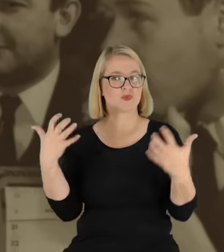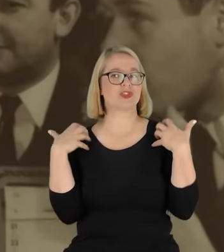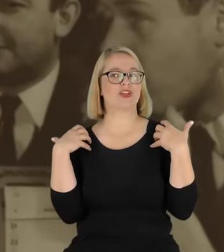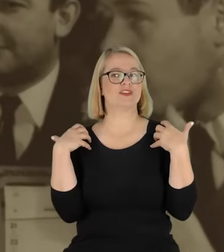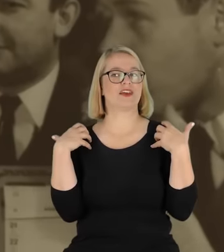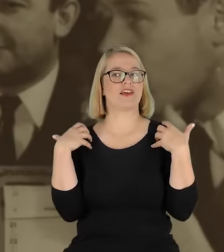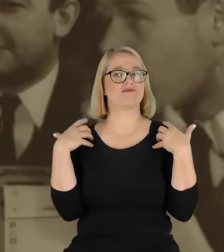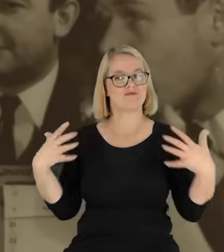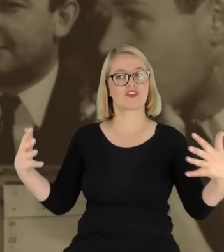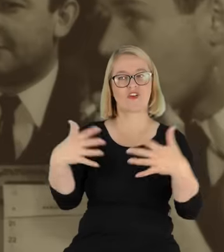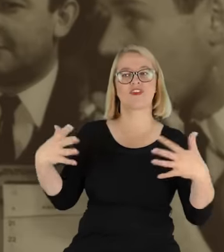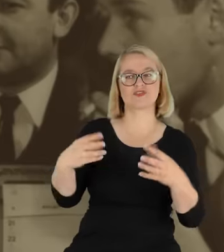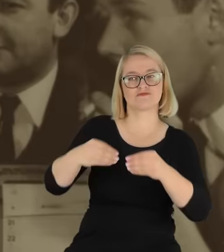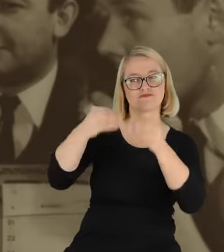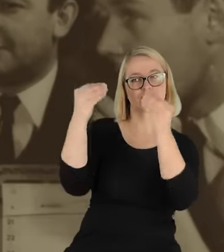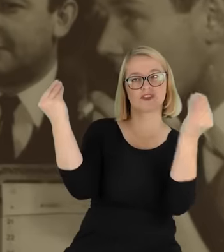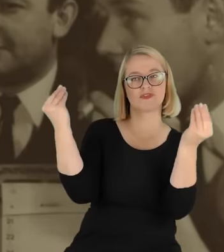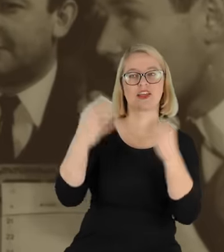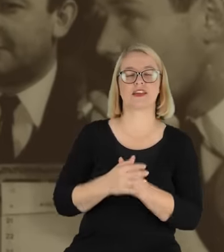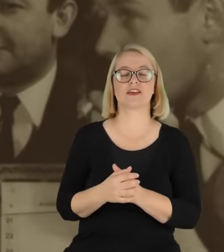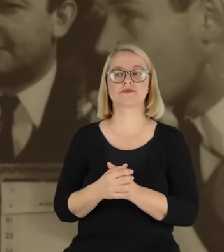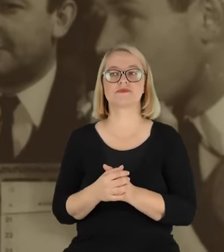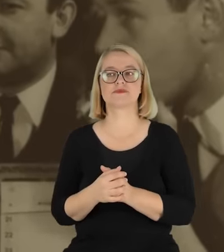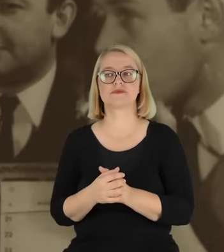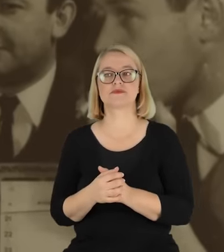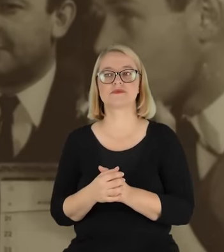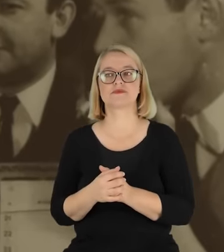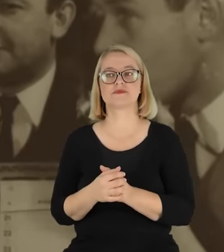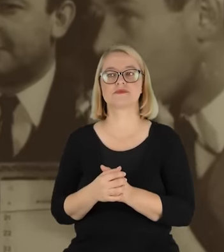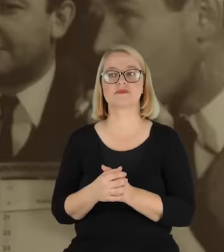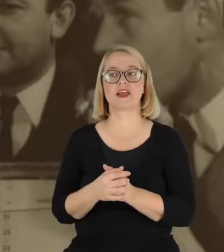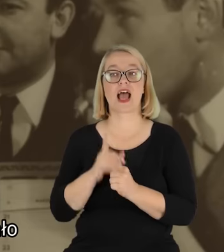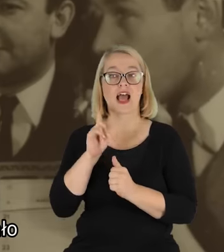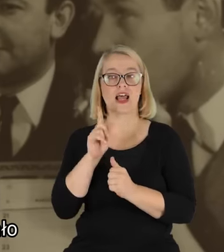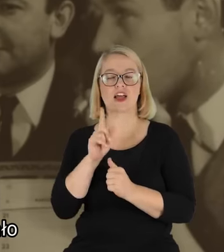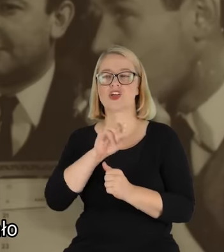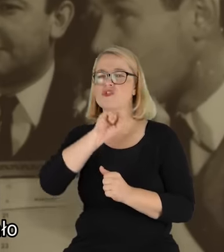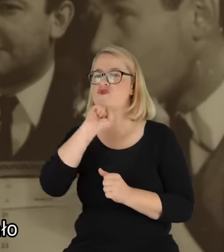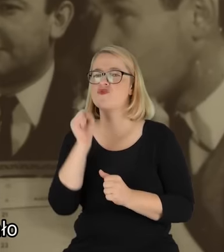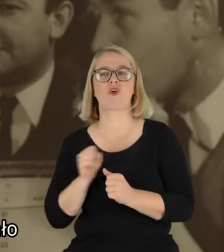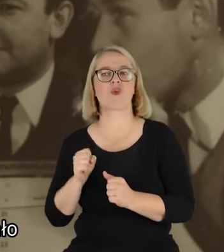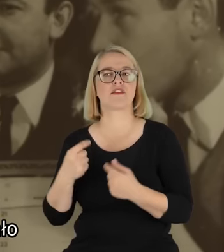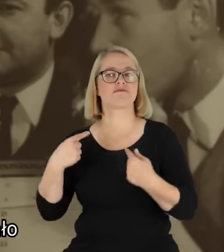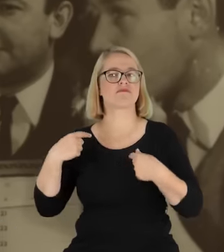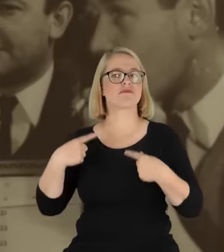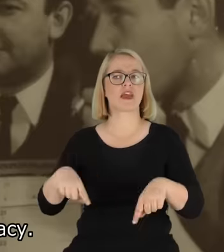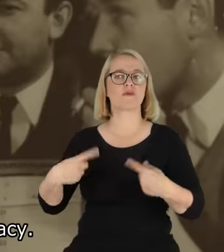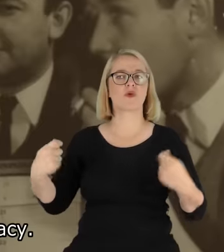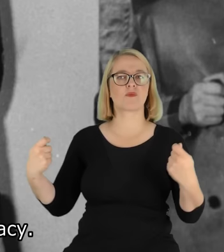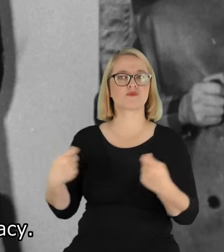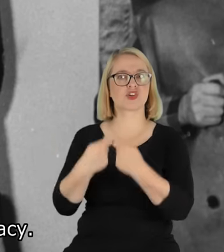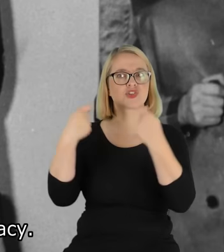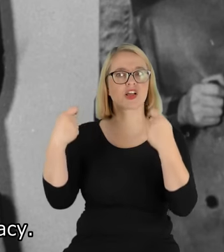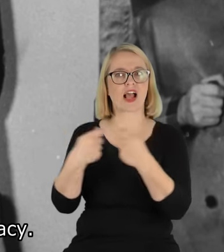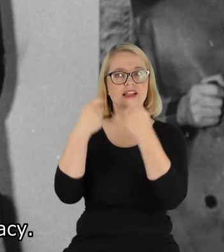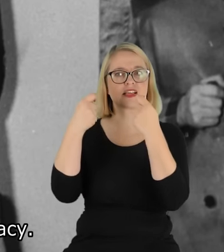towarzyskie. Można by było powiedzieć, że kwitło życie towarzyskie, które w żaden sposób nie ujmowało